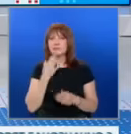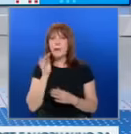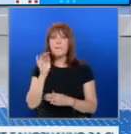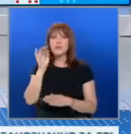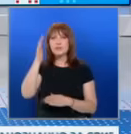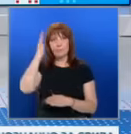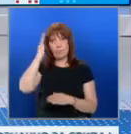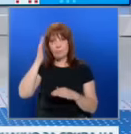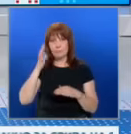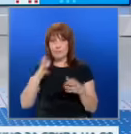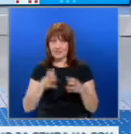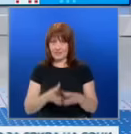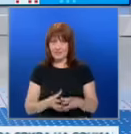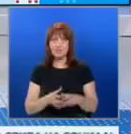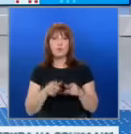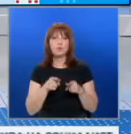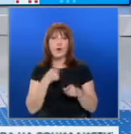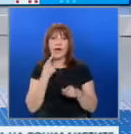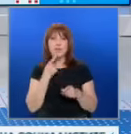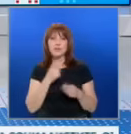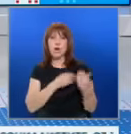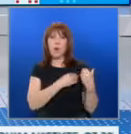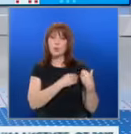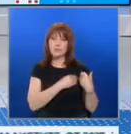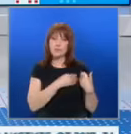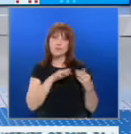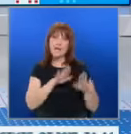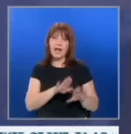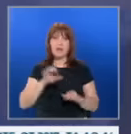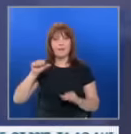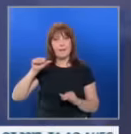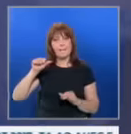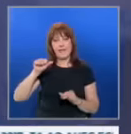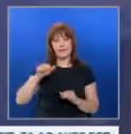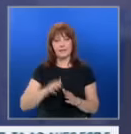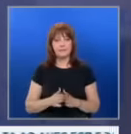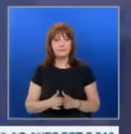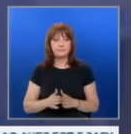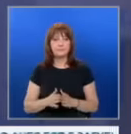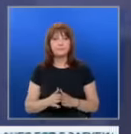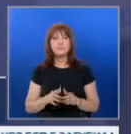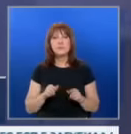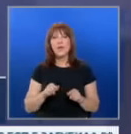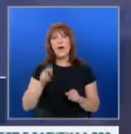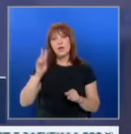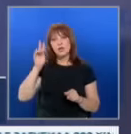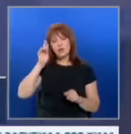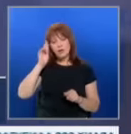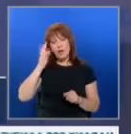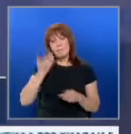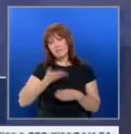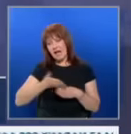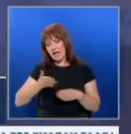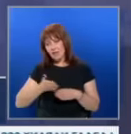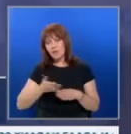бъдещото правителство, премьерът каза, че отговорността е на партиите. Кой ще е служебен премьер или редовен?